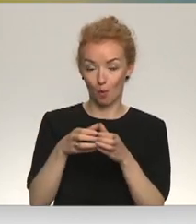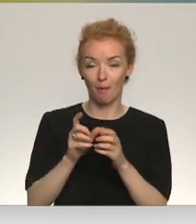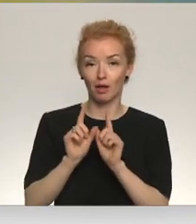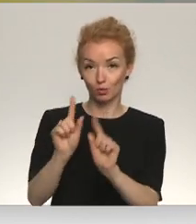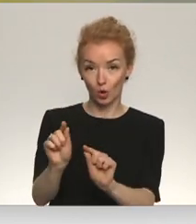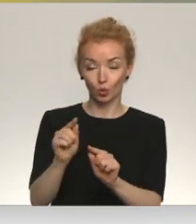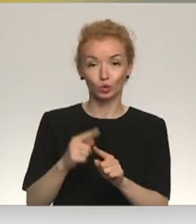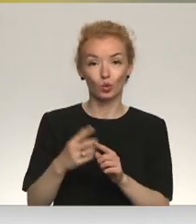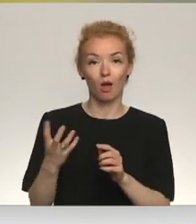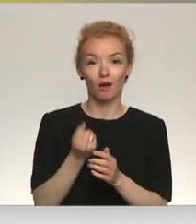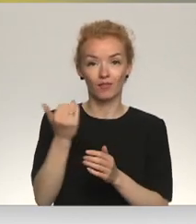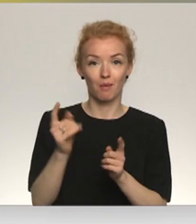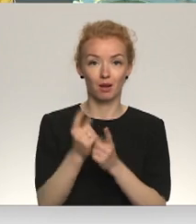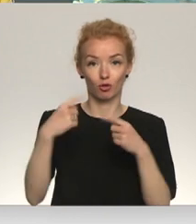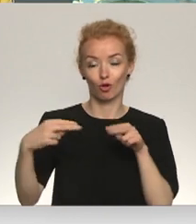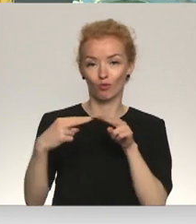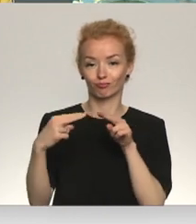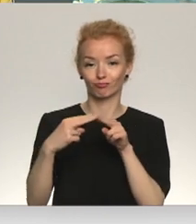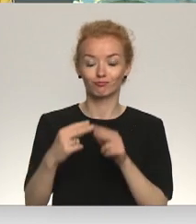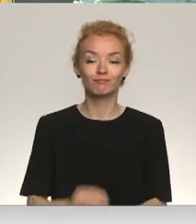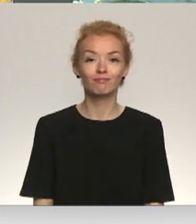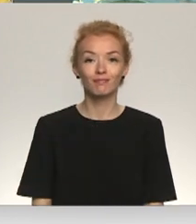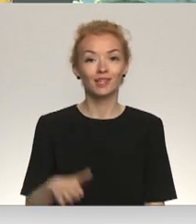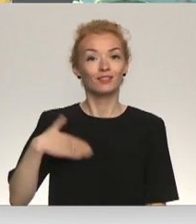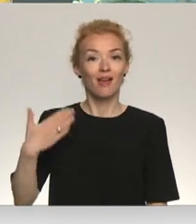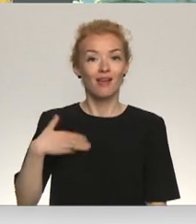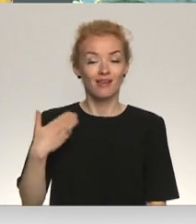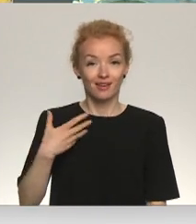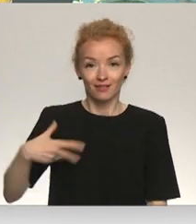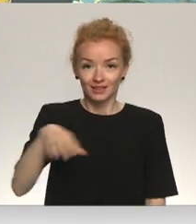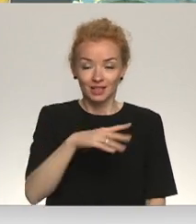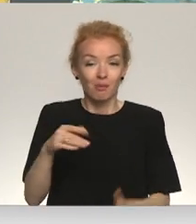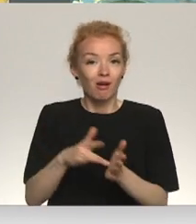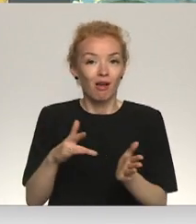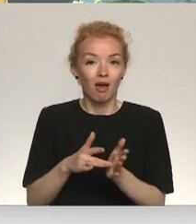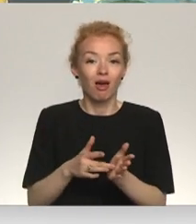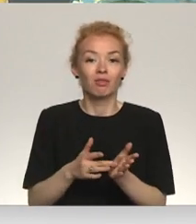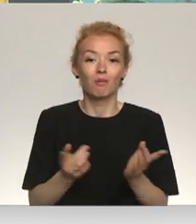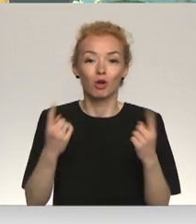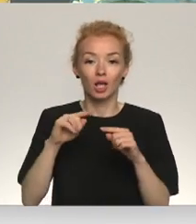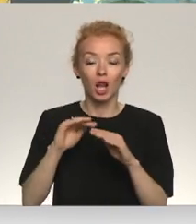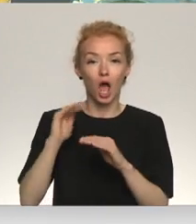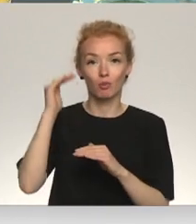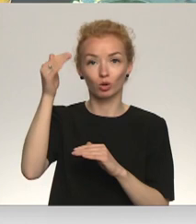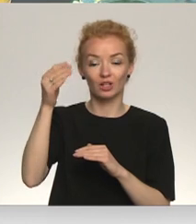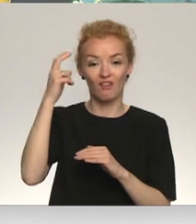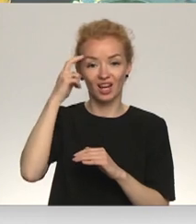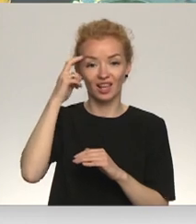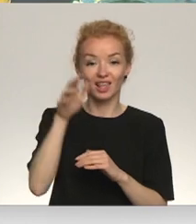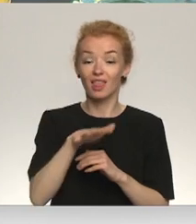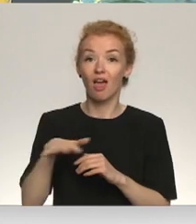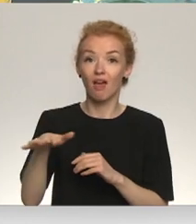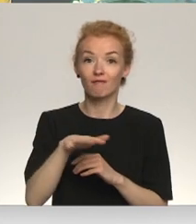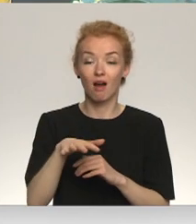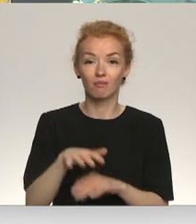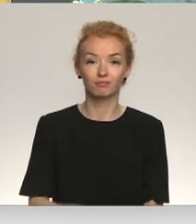Ingus Graudiņš, un ar viņiem esam sazinājušies tiešādē. Sveiki, īna! Kāda ir šobrīd atmosfēra? Kīvā kāda ir sajūta